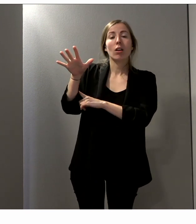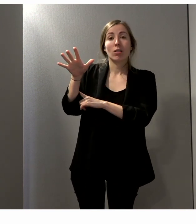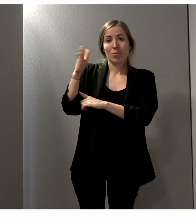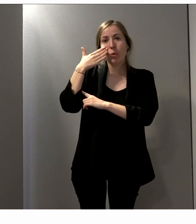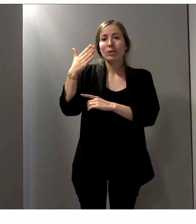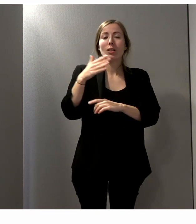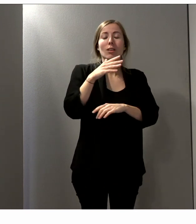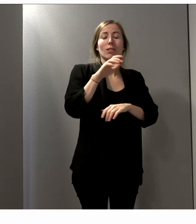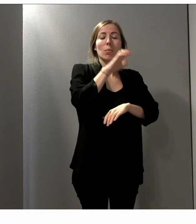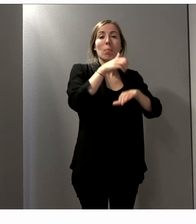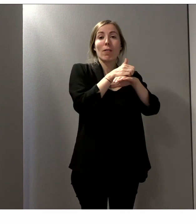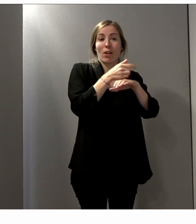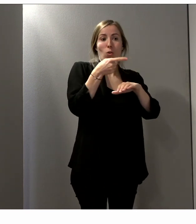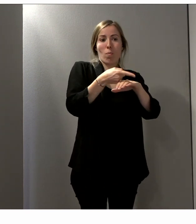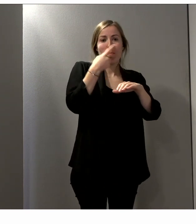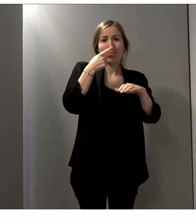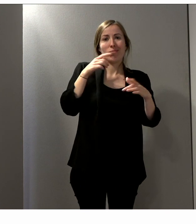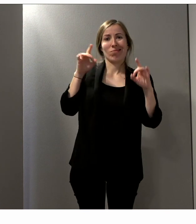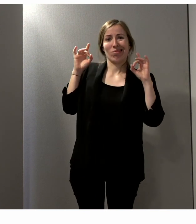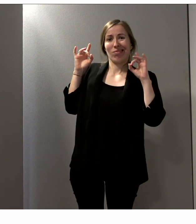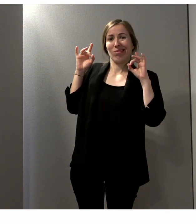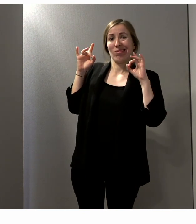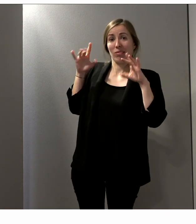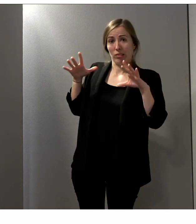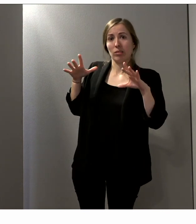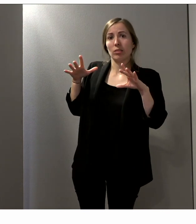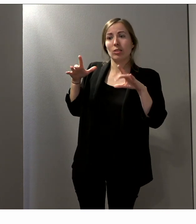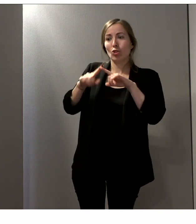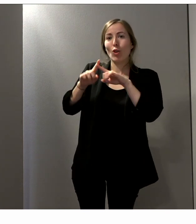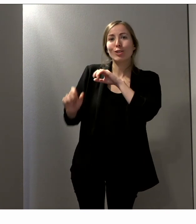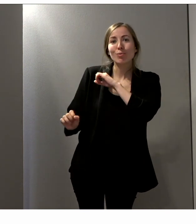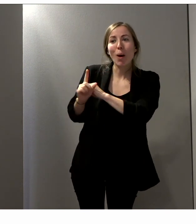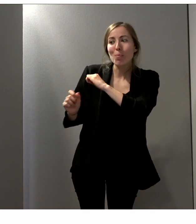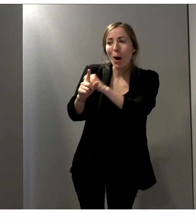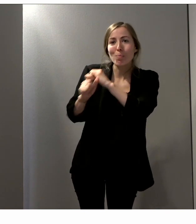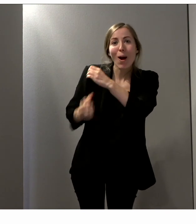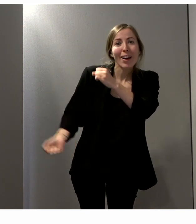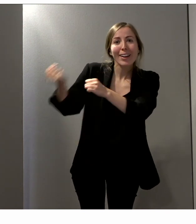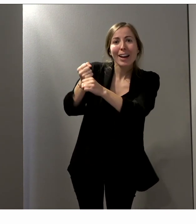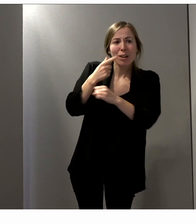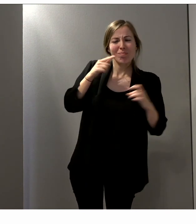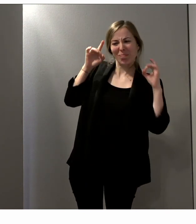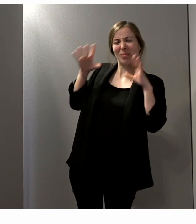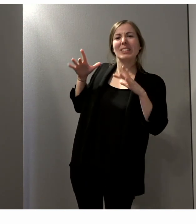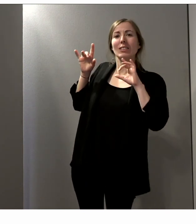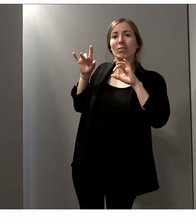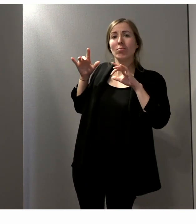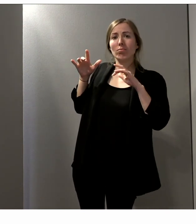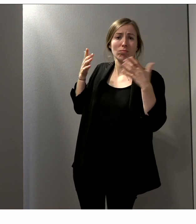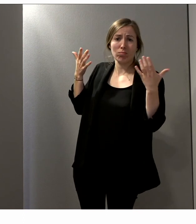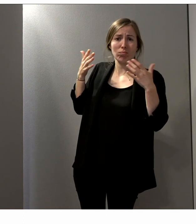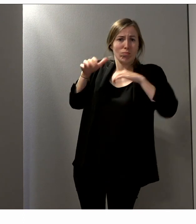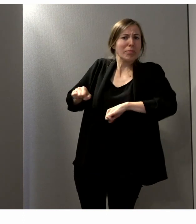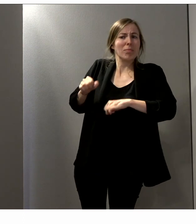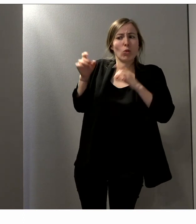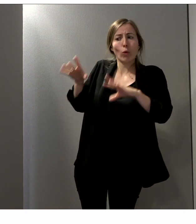le préfet des Ardennes s'est opposé à des dispositifs innovants. Je voudrais du coup donner la parole à Laetitia